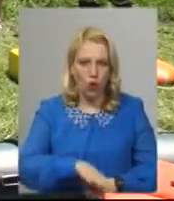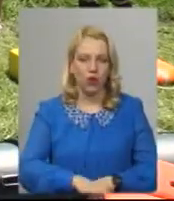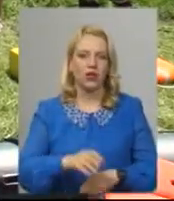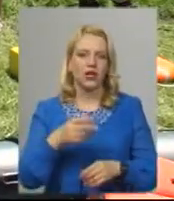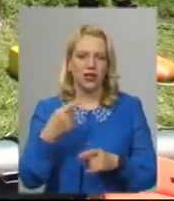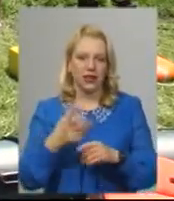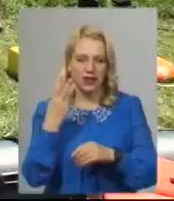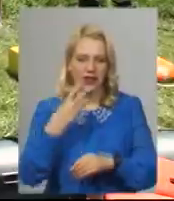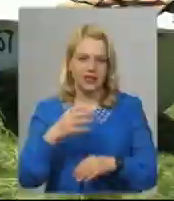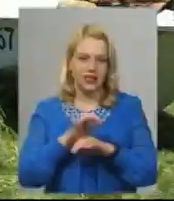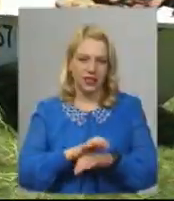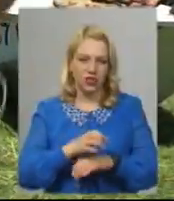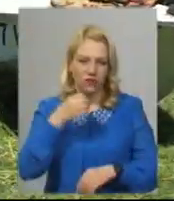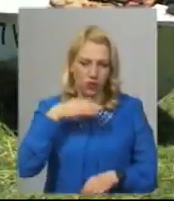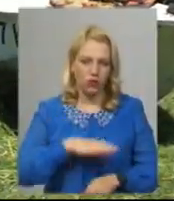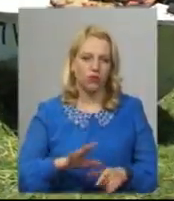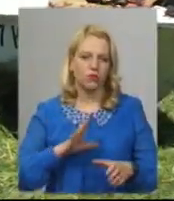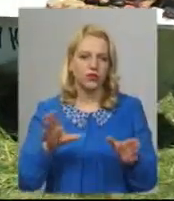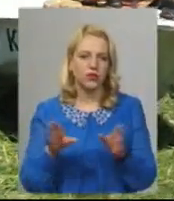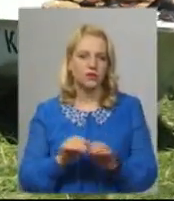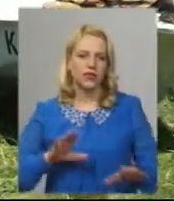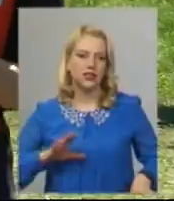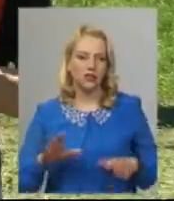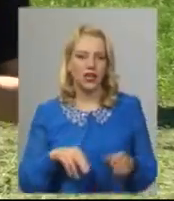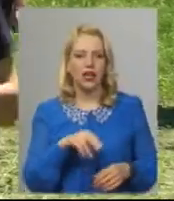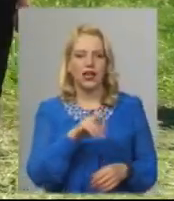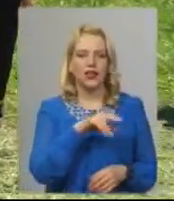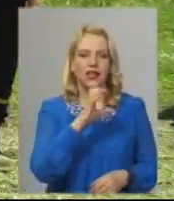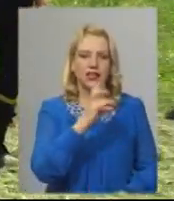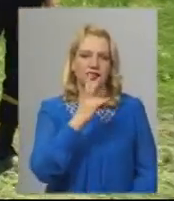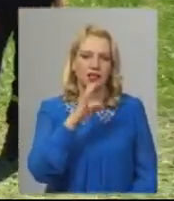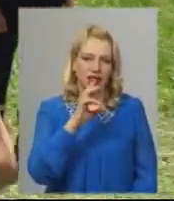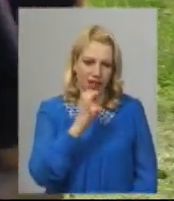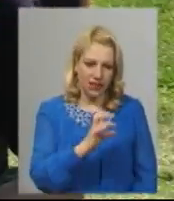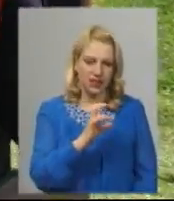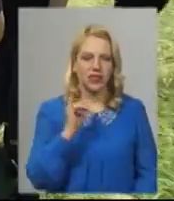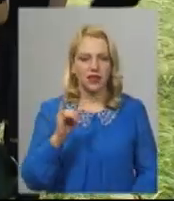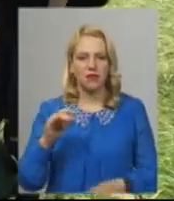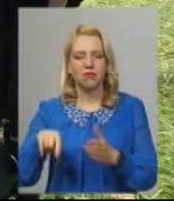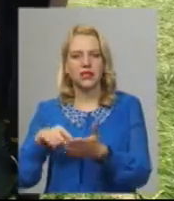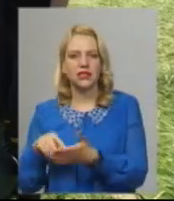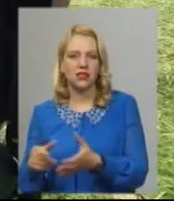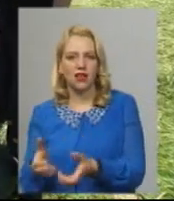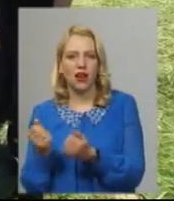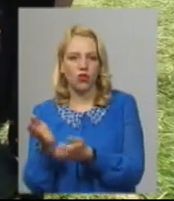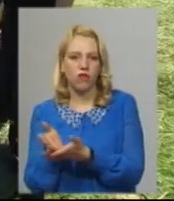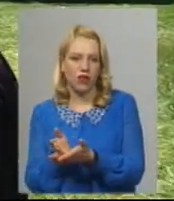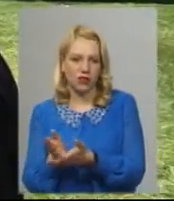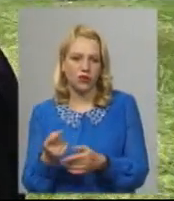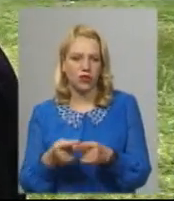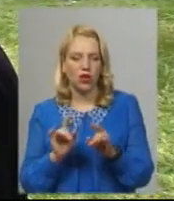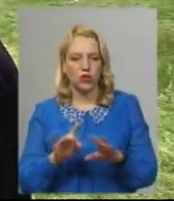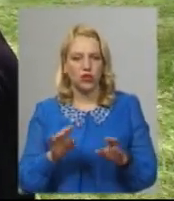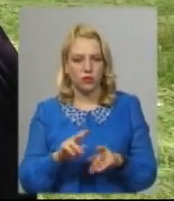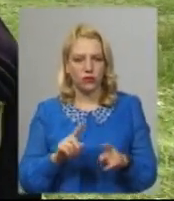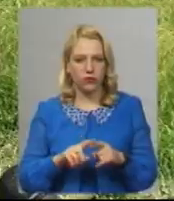На Південному Бузі відбулися спільне тренування підрозділів ДСНС і міських рятувальників, каже начальник відділу цивільного захисту Державної служби незвичайних